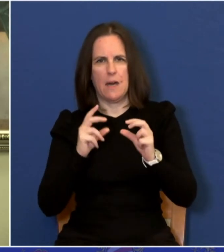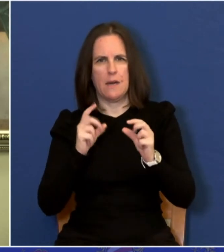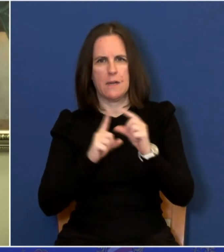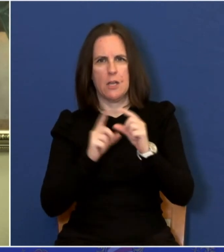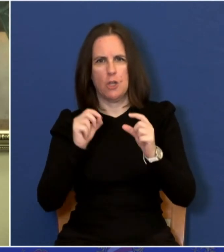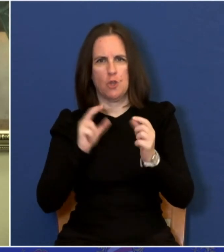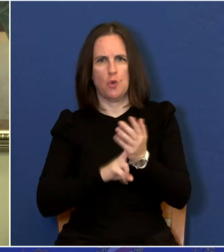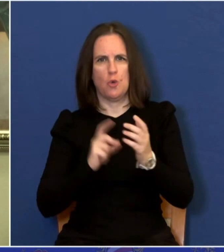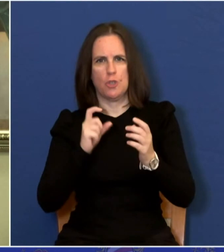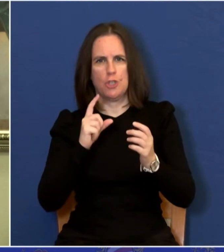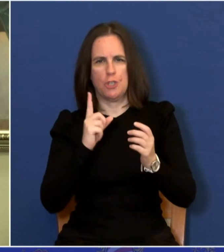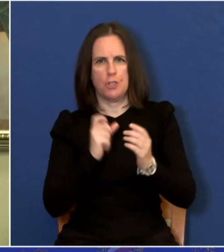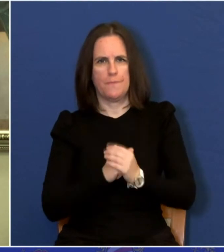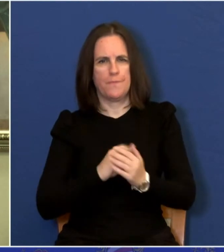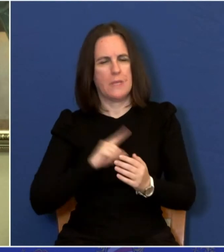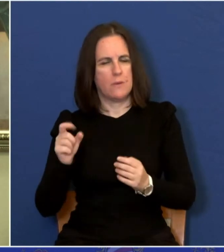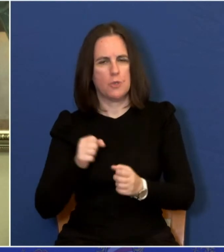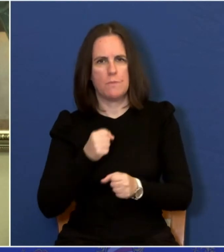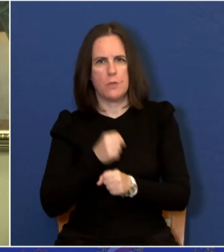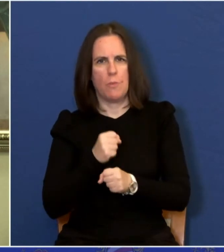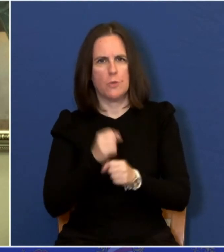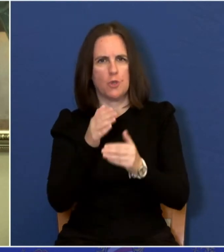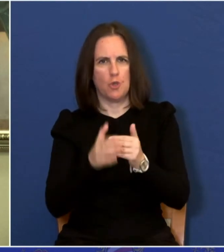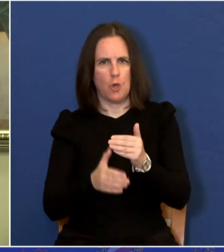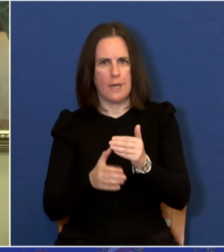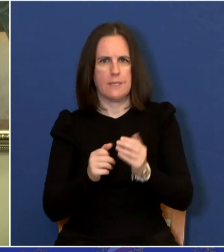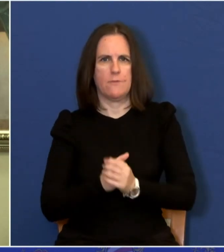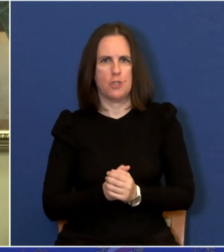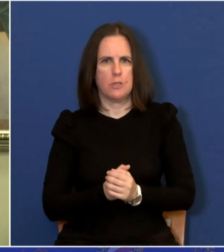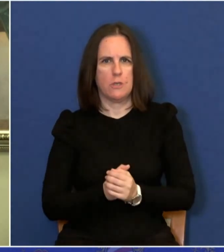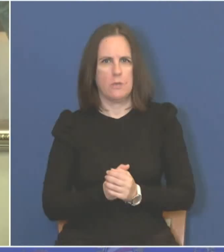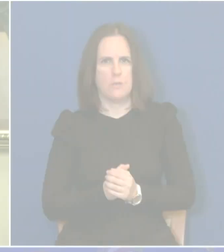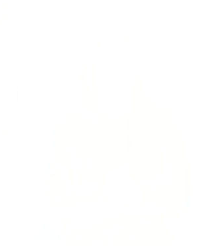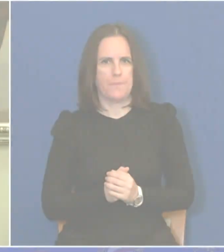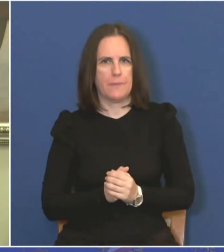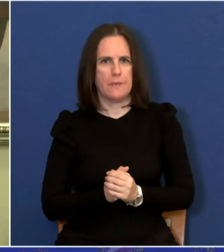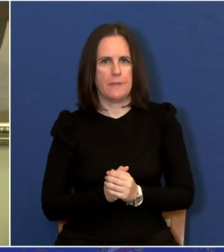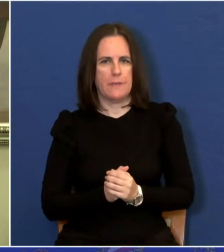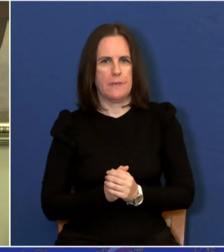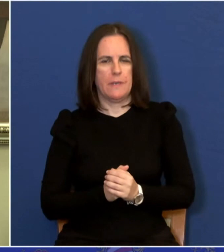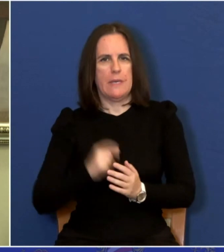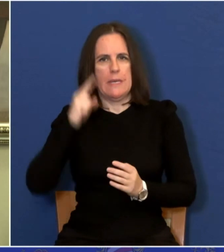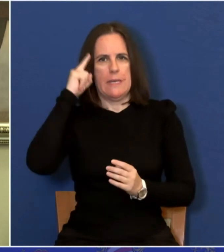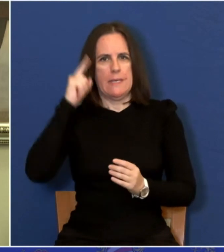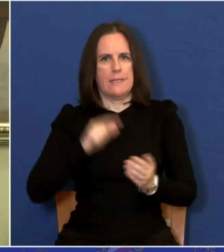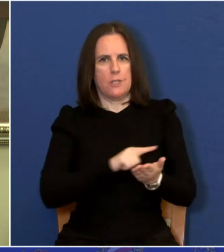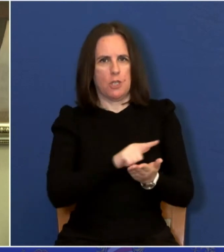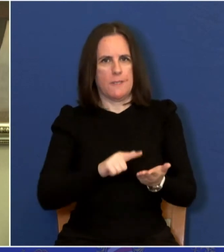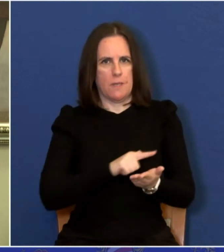uspio do kraja završiti posao. To je nas, ljudi moji, jedino spasilo. Sjećam se o to vrijeme